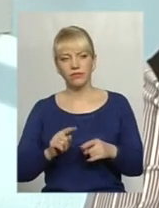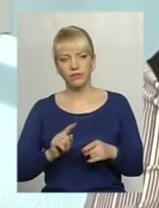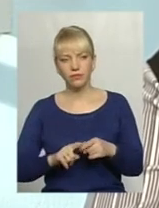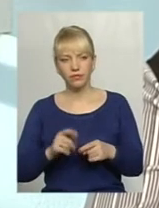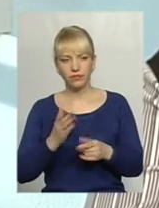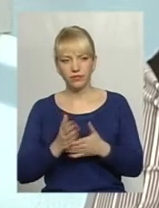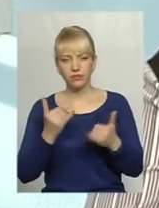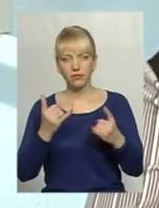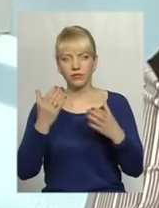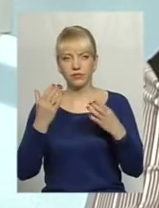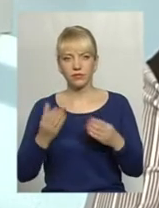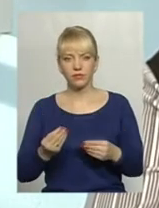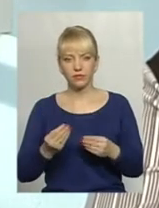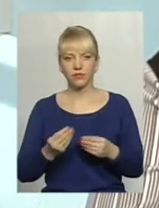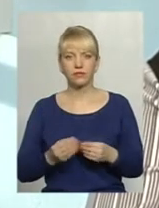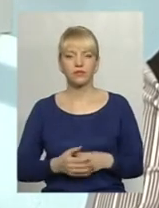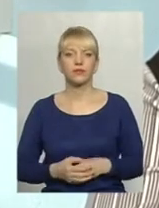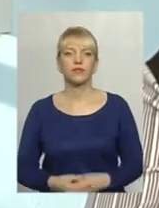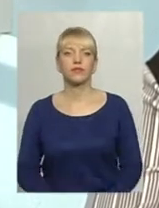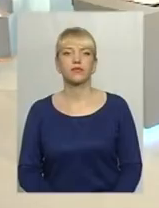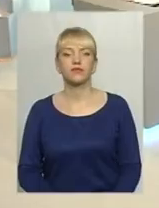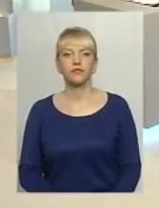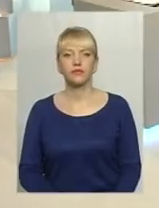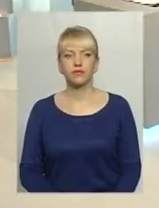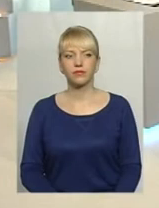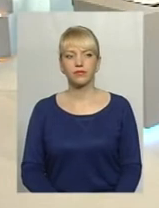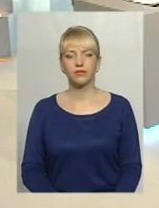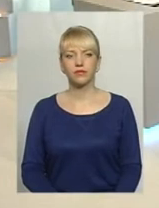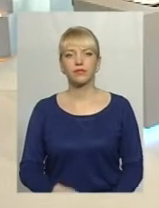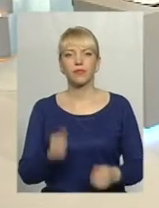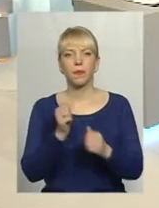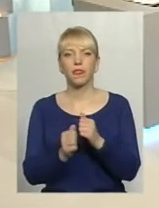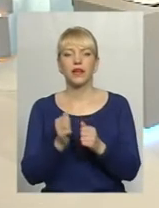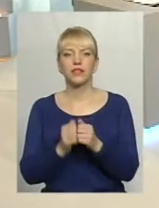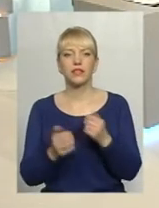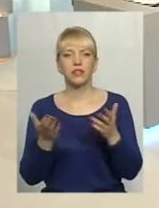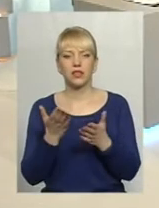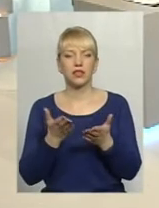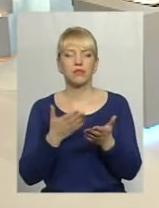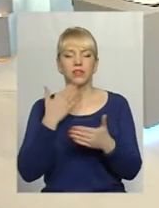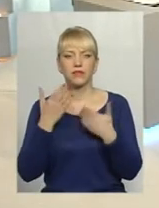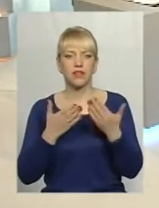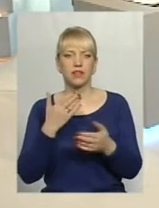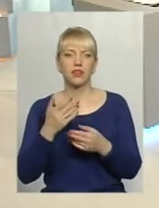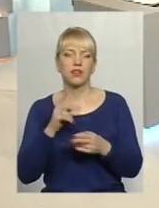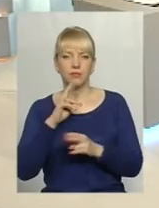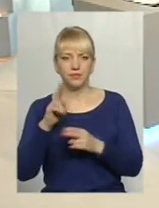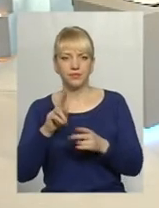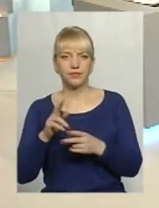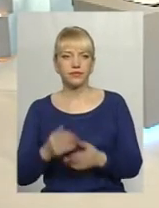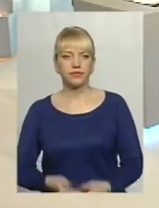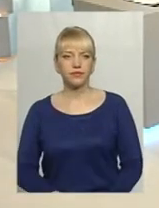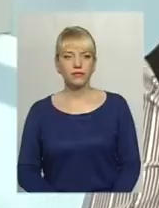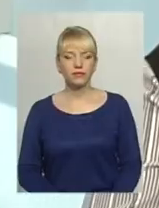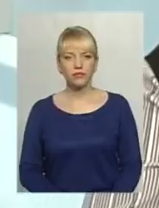на сьогоднішній день розрізняють такі види. А найчастіше з якими зверненнями все-таки звертаються?